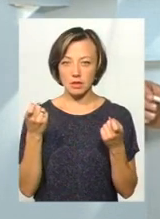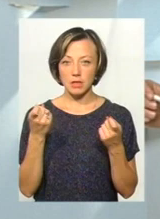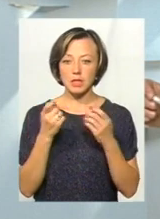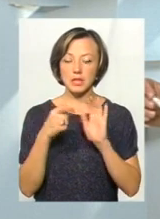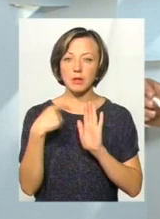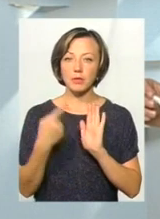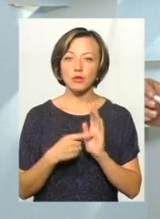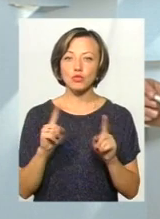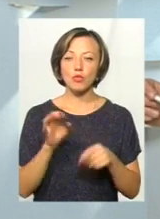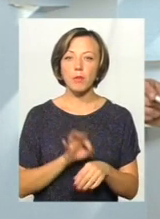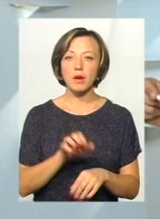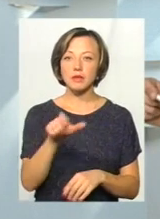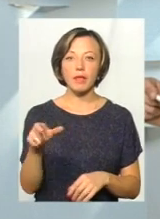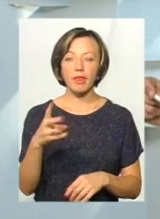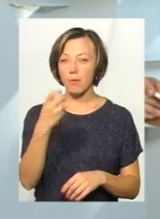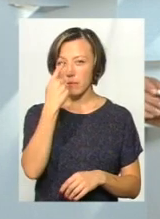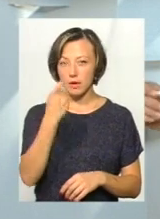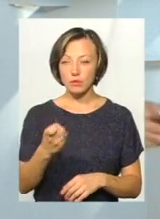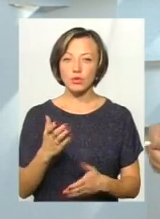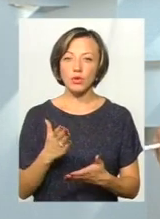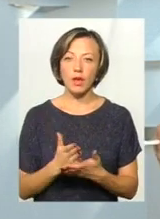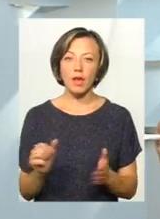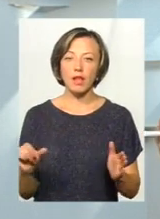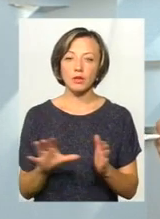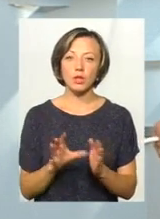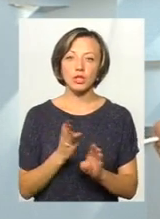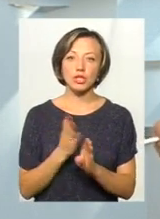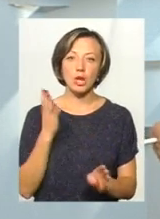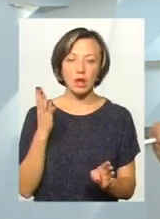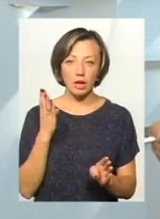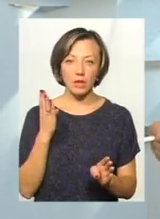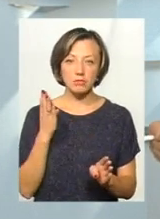запитують, чому пацієнтів не попереджають, що є електронна черга.